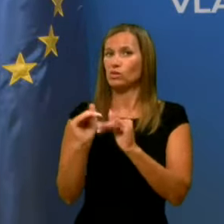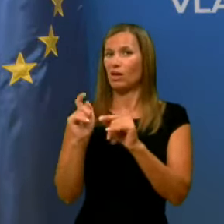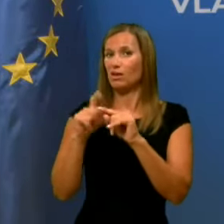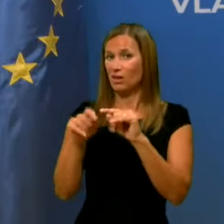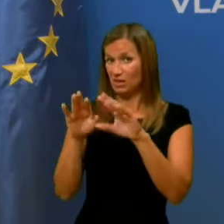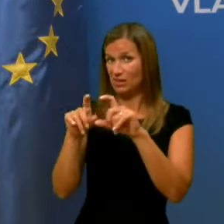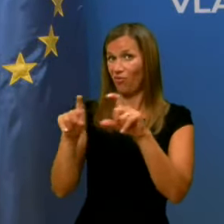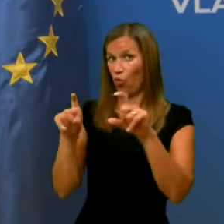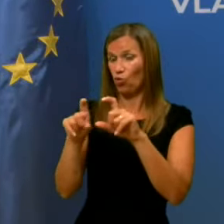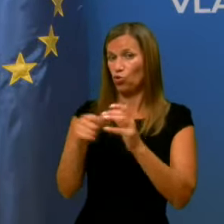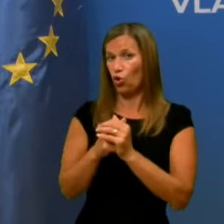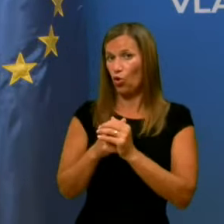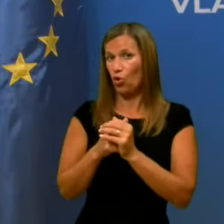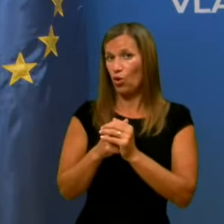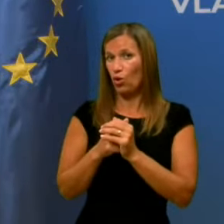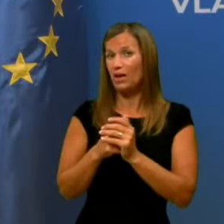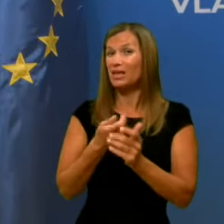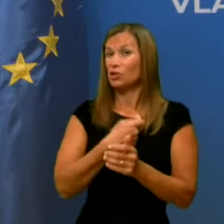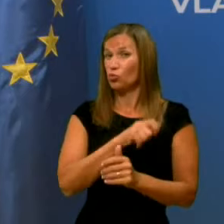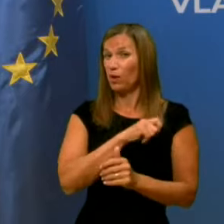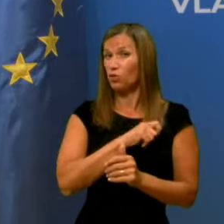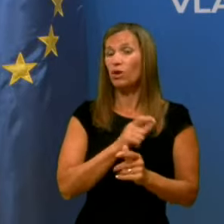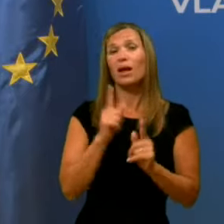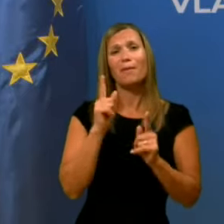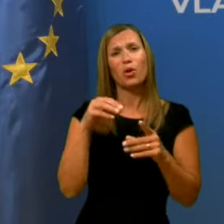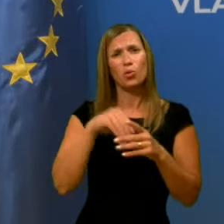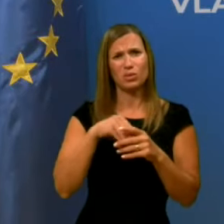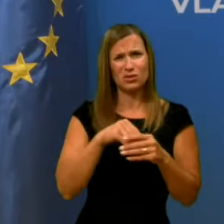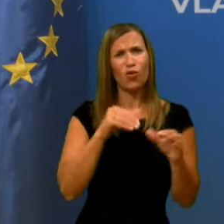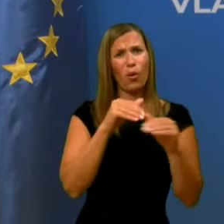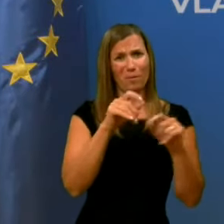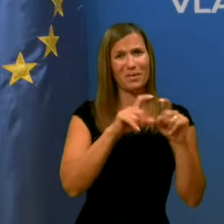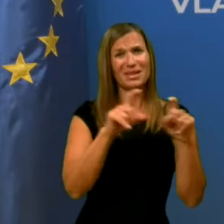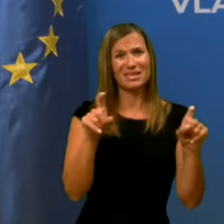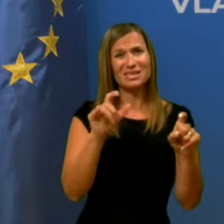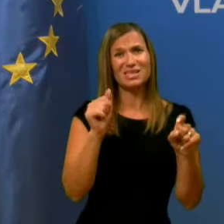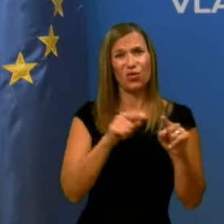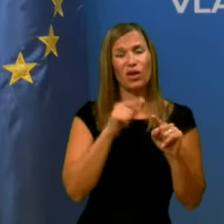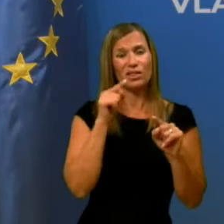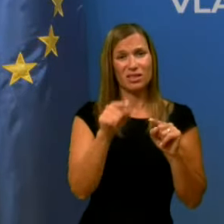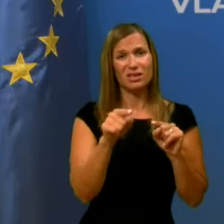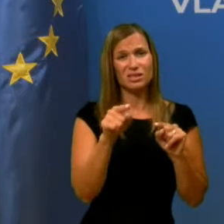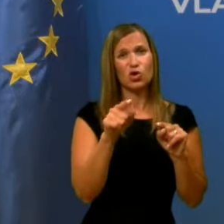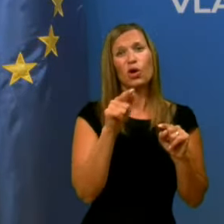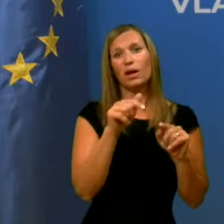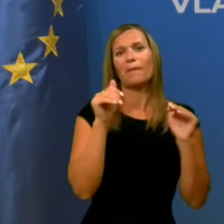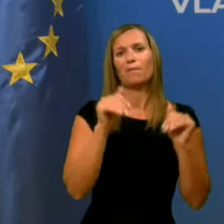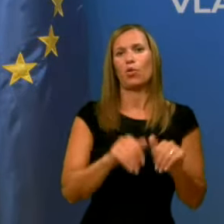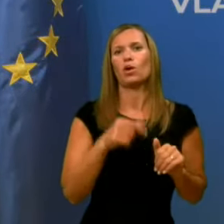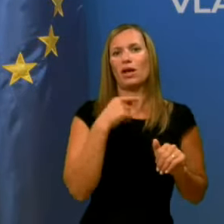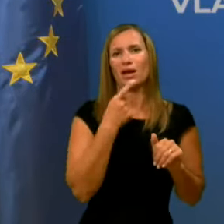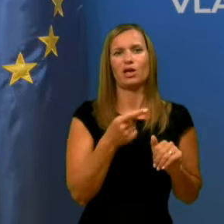ampak v bistvu, prenspektorje, ampak v bistvu je ministerstvo tisto, ki mora reči ta dom, mislim tudi,